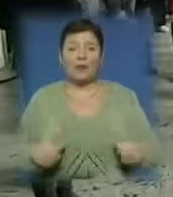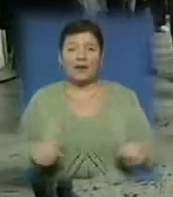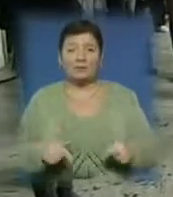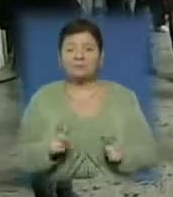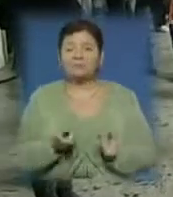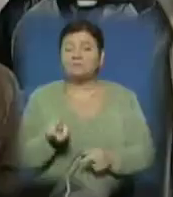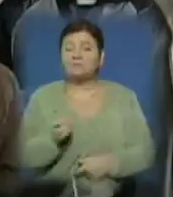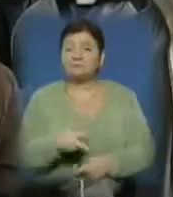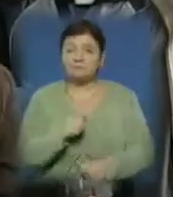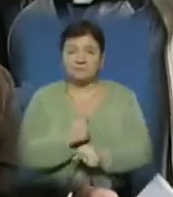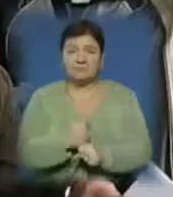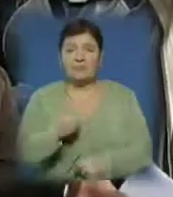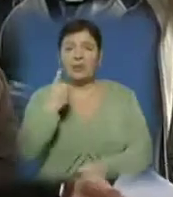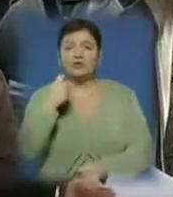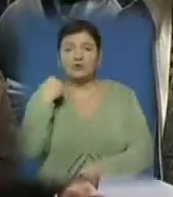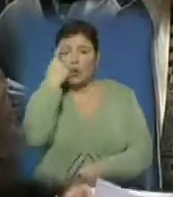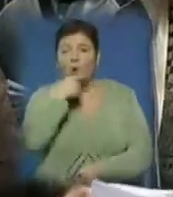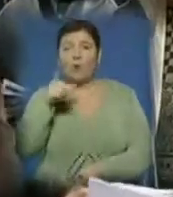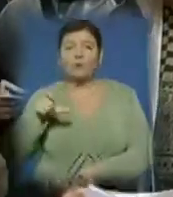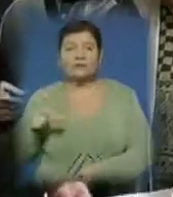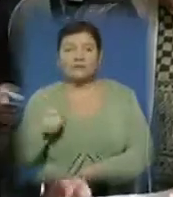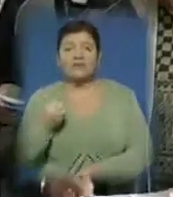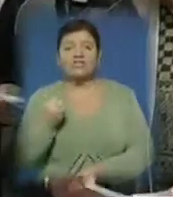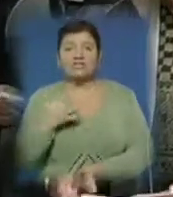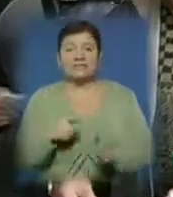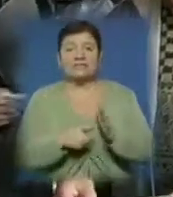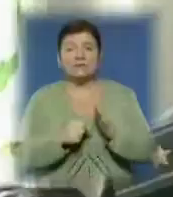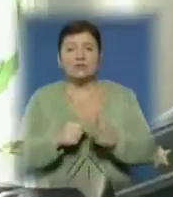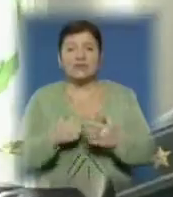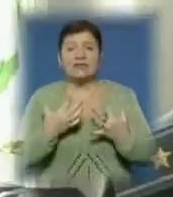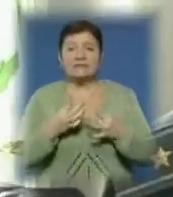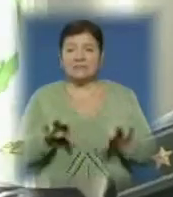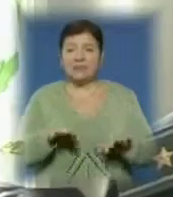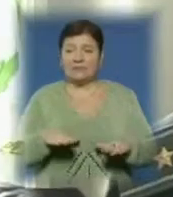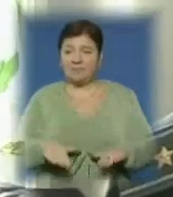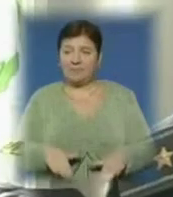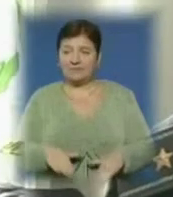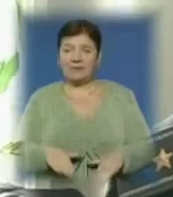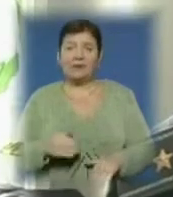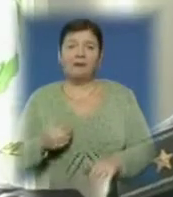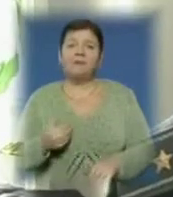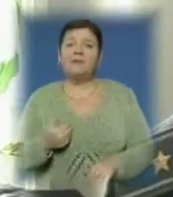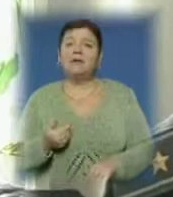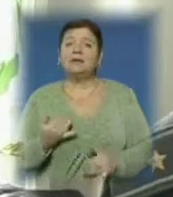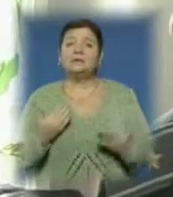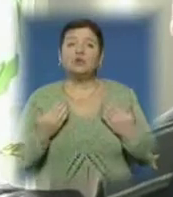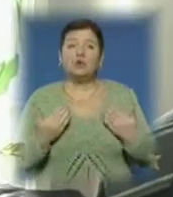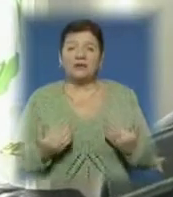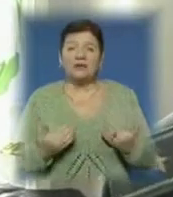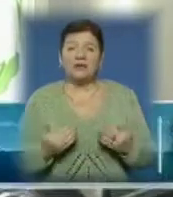влаштувалися на службу 100 осіб. Наразі є ще 700 вільних місць. Вимоги ми тут роз'яснюємо. Сьогодні